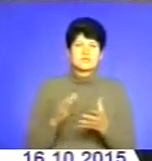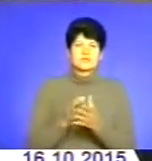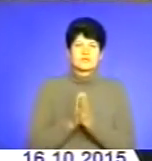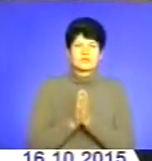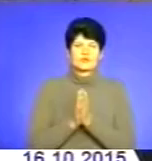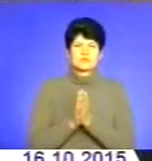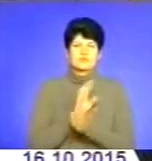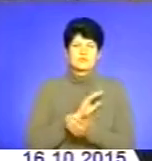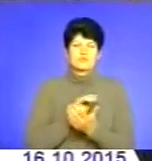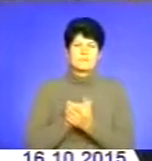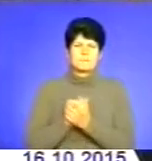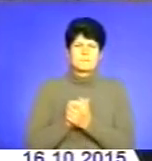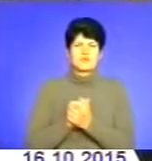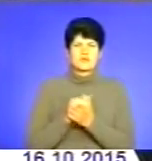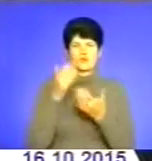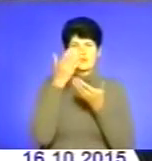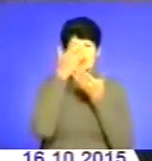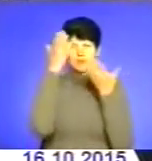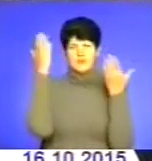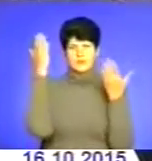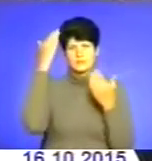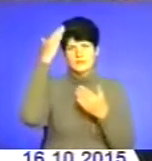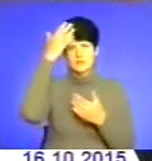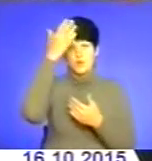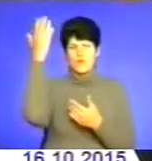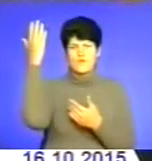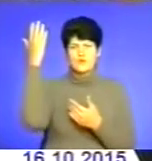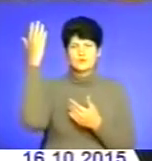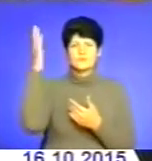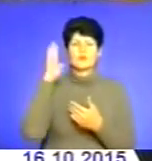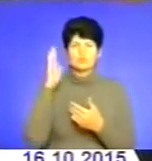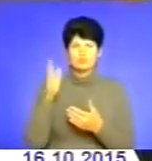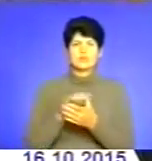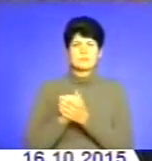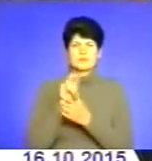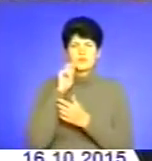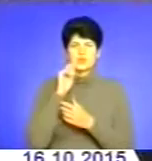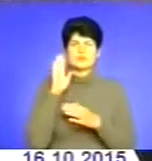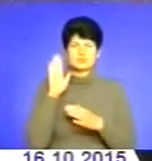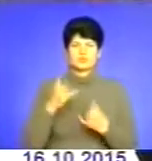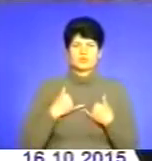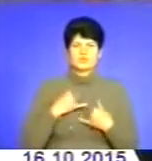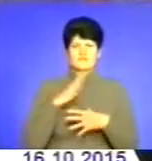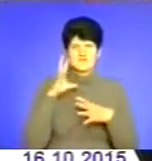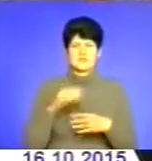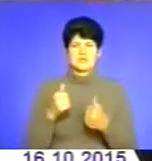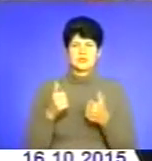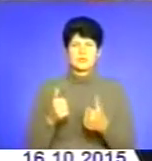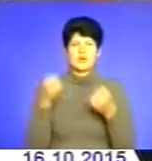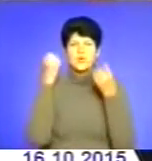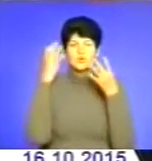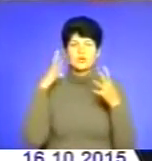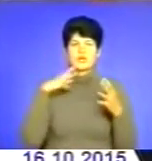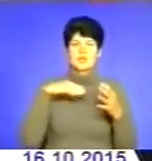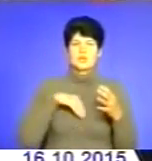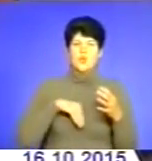І мирного неба над головою. Буде мир в Україні, буде і в нас все добре. Культурне та духовне